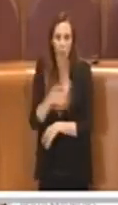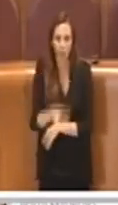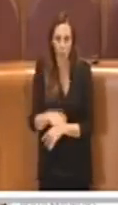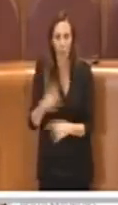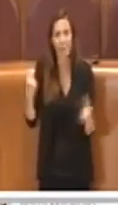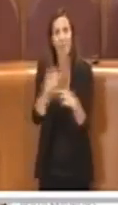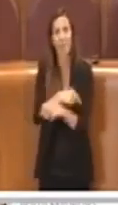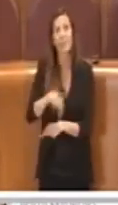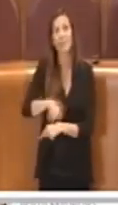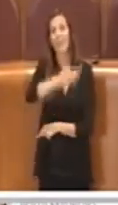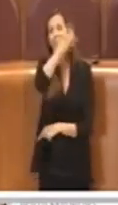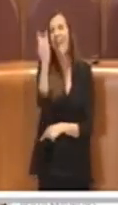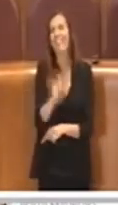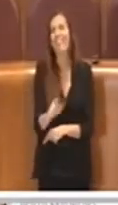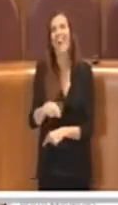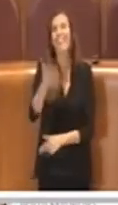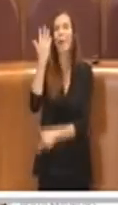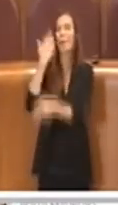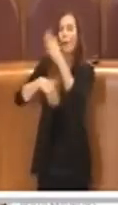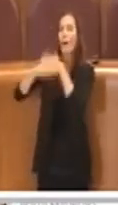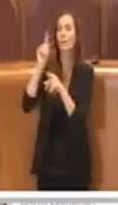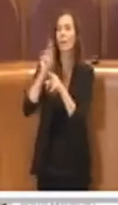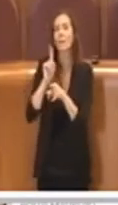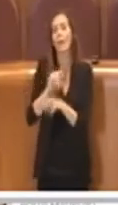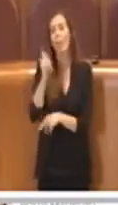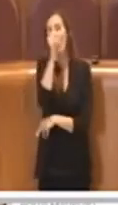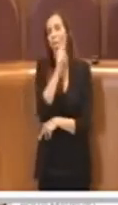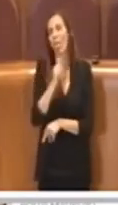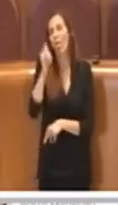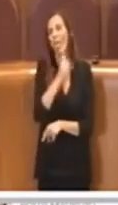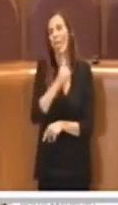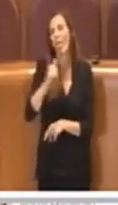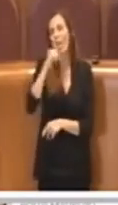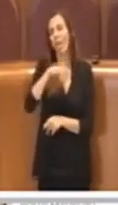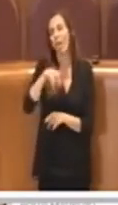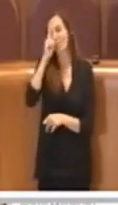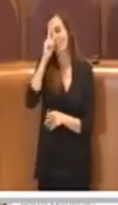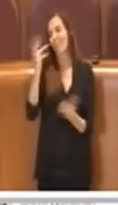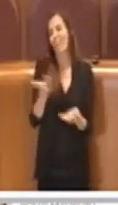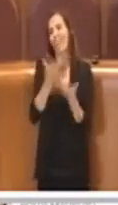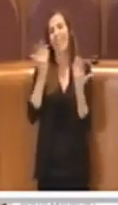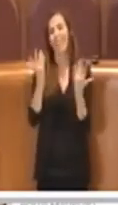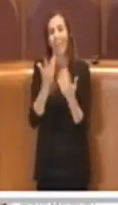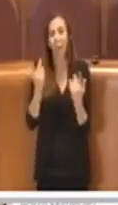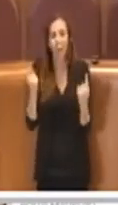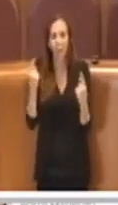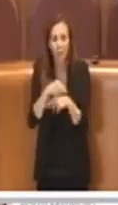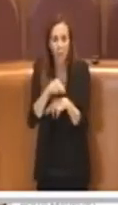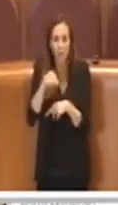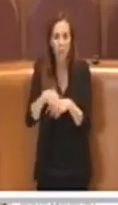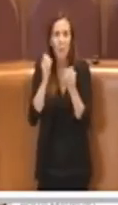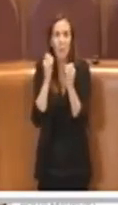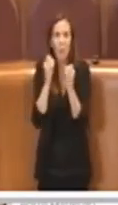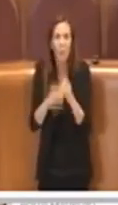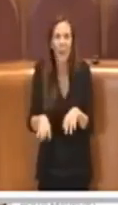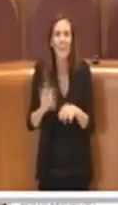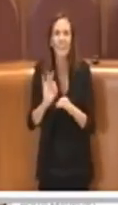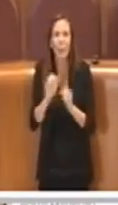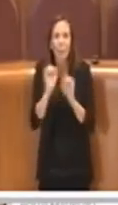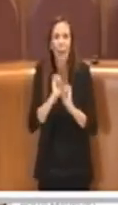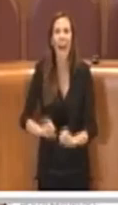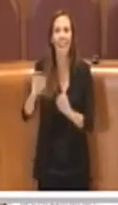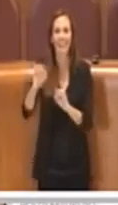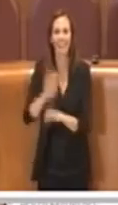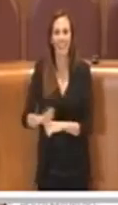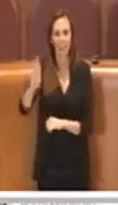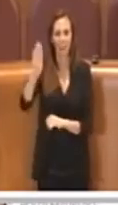banalizzazione del passato, realizzata attraverso una memoria selettiva in cui si sono perse le specificità antifasciste.